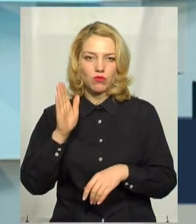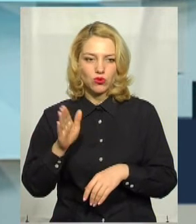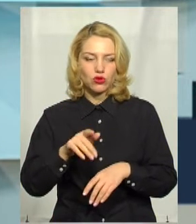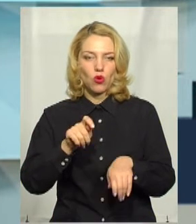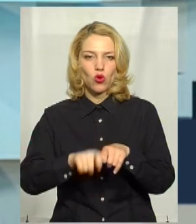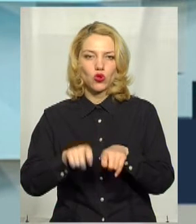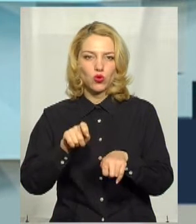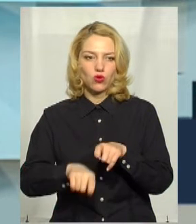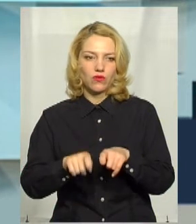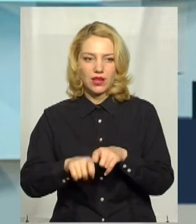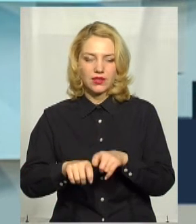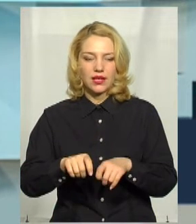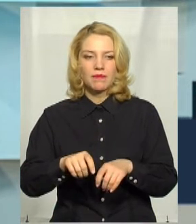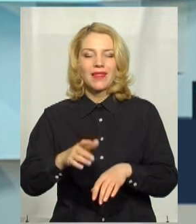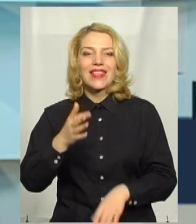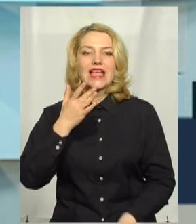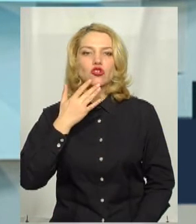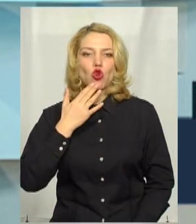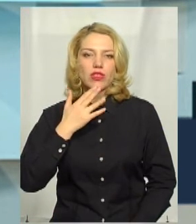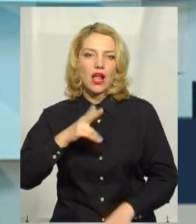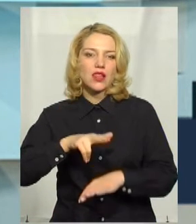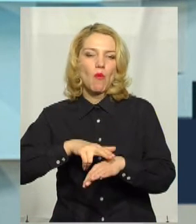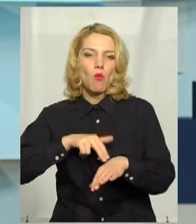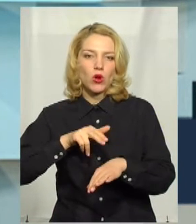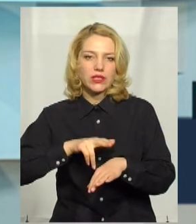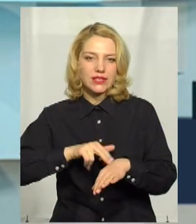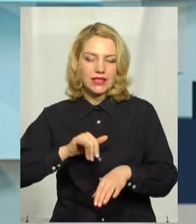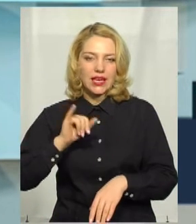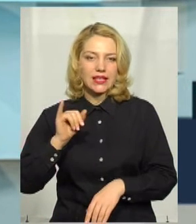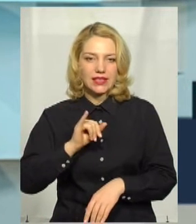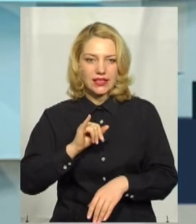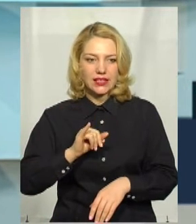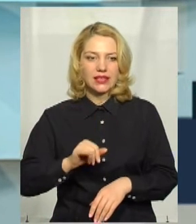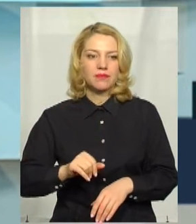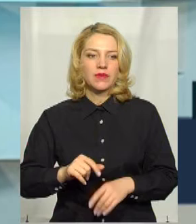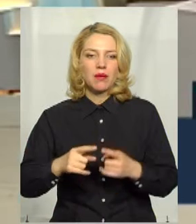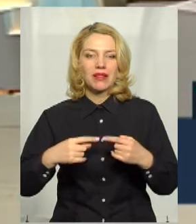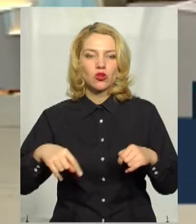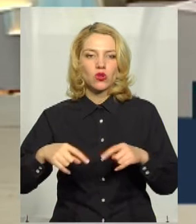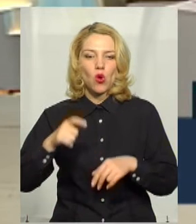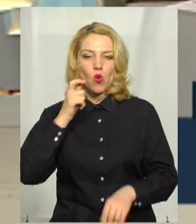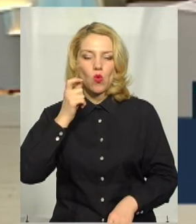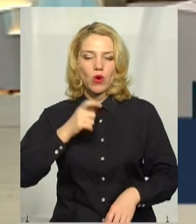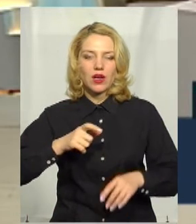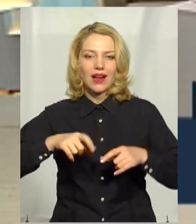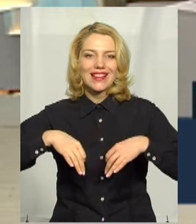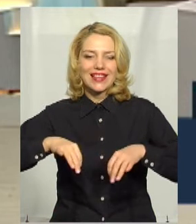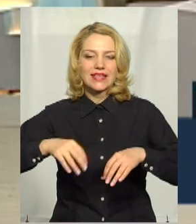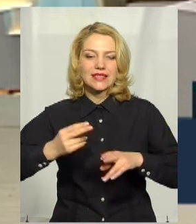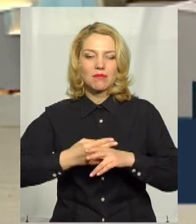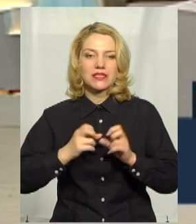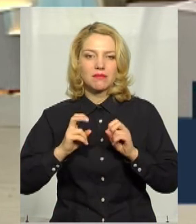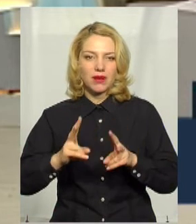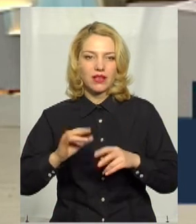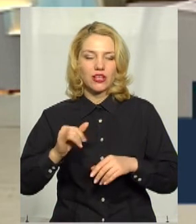підрозділи національної поліції і безпосередньо підрозділи Укртрансбезпеки, ну і